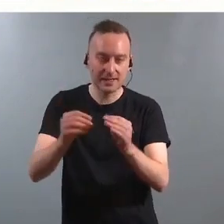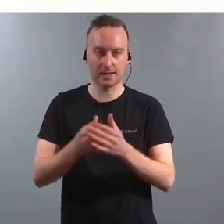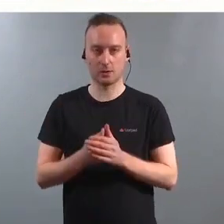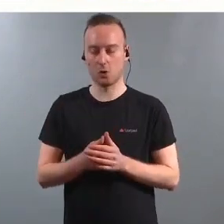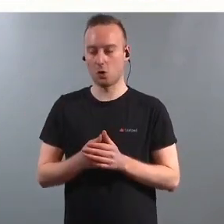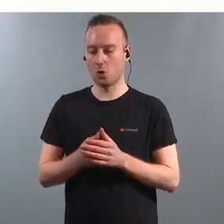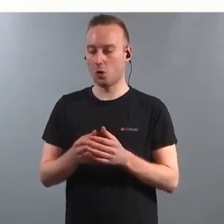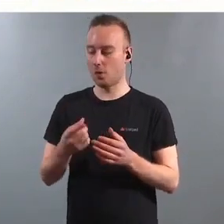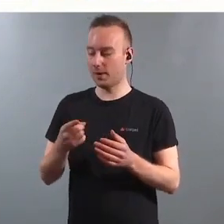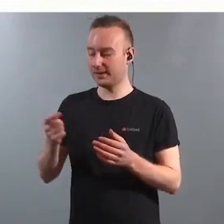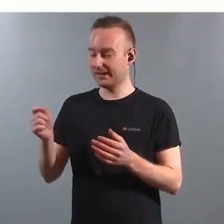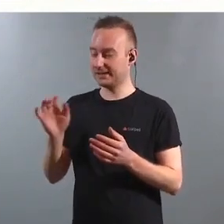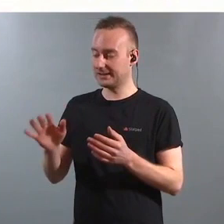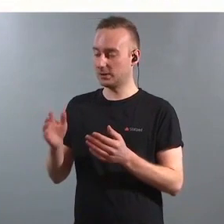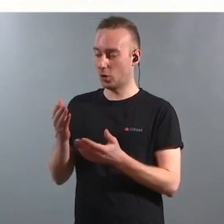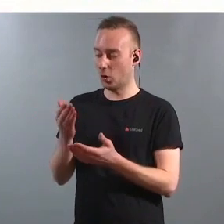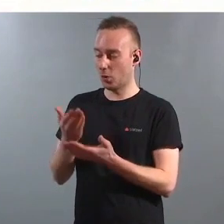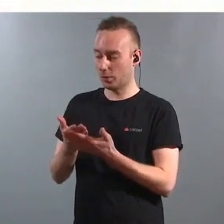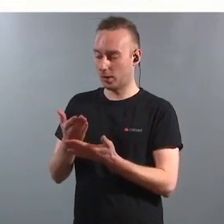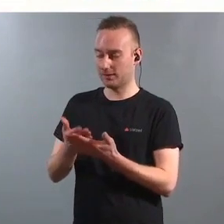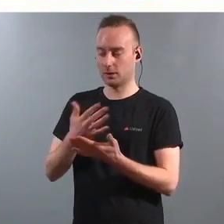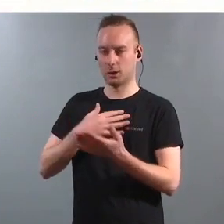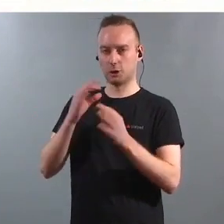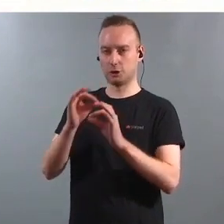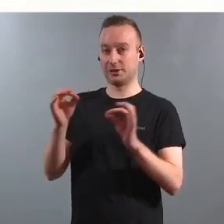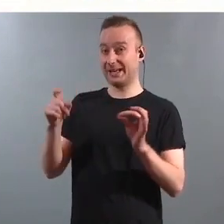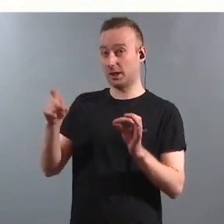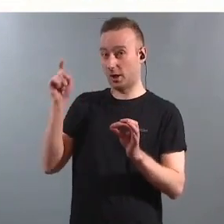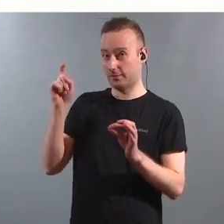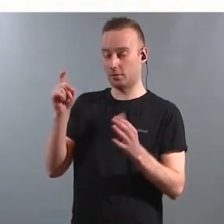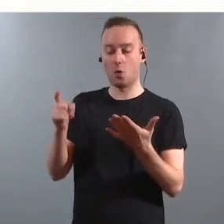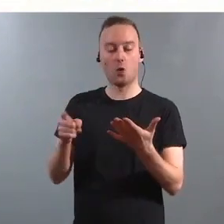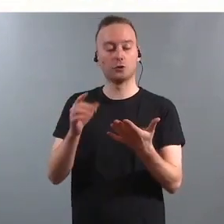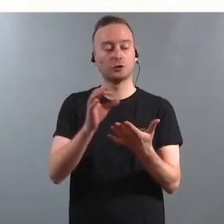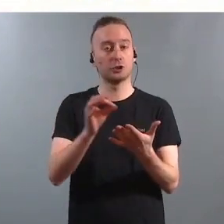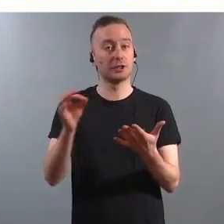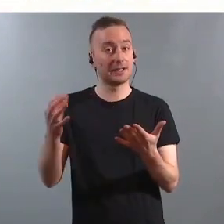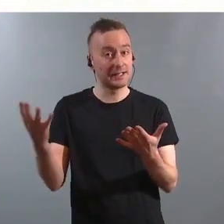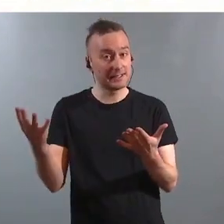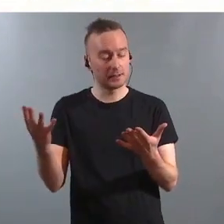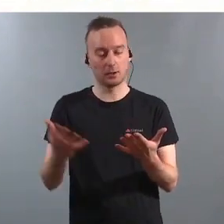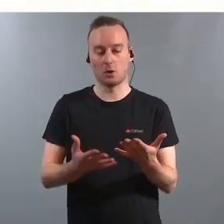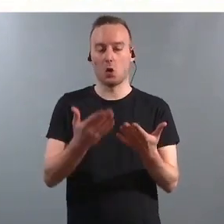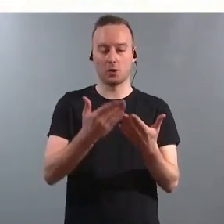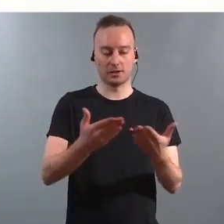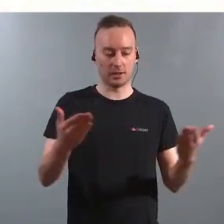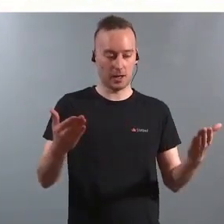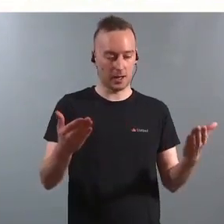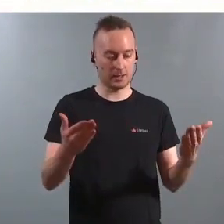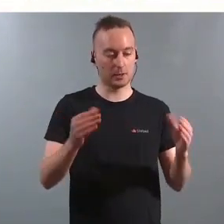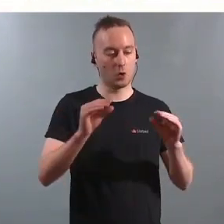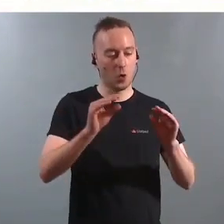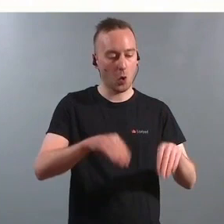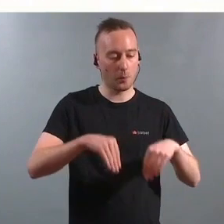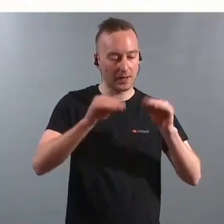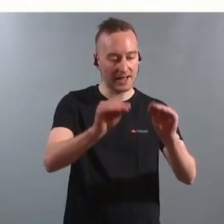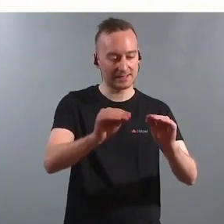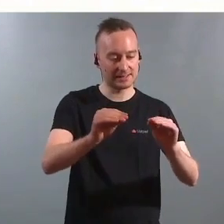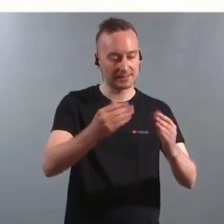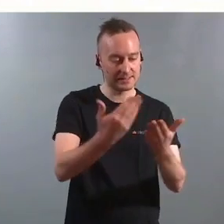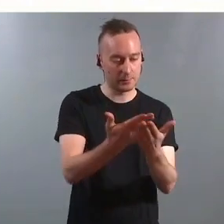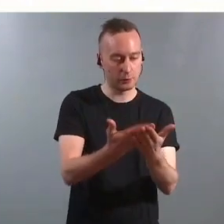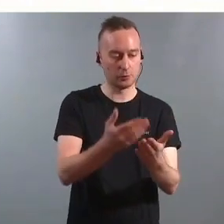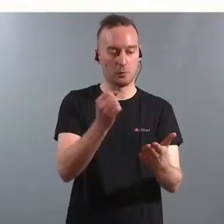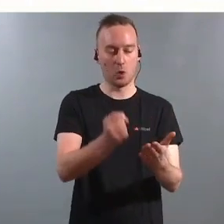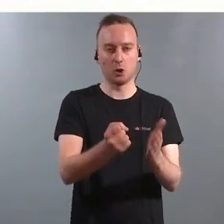oppgaver PPT skal ha. Det meldingene også er tydelige på er at det ordinære opplæringstilbudet må